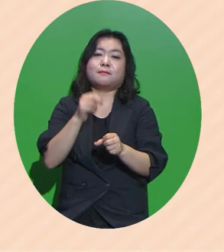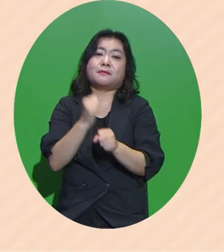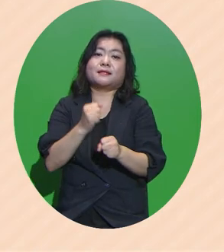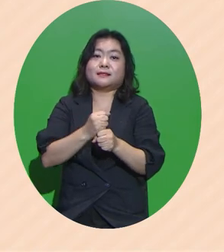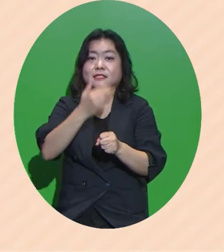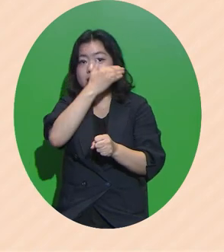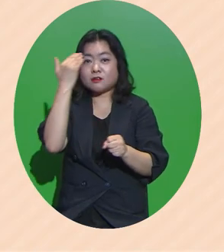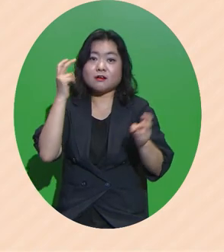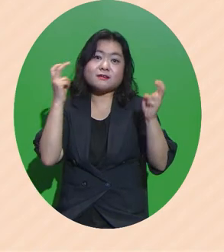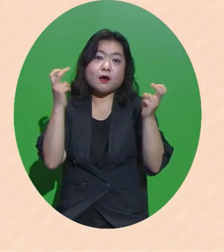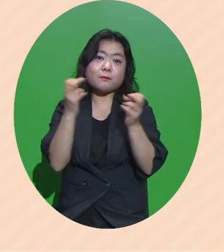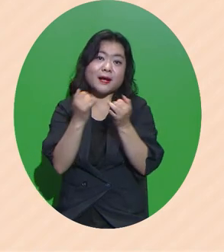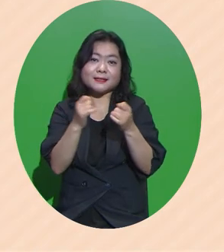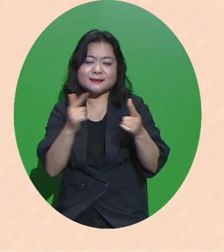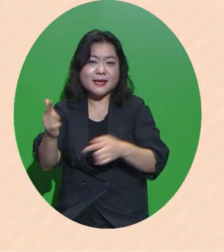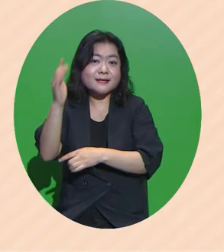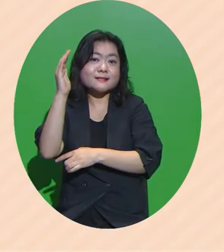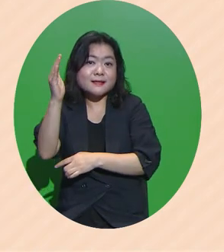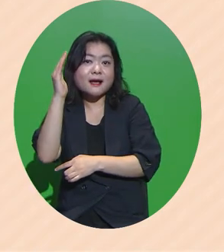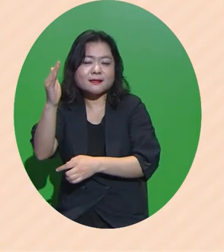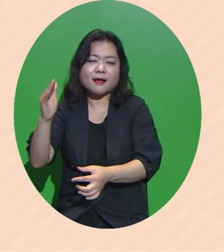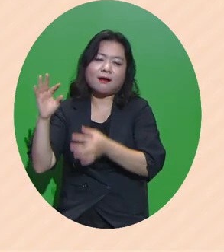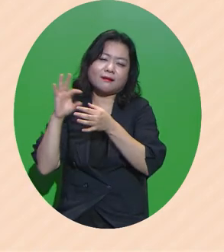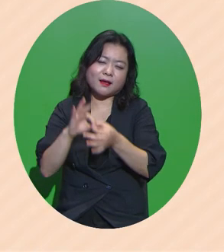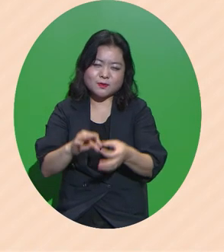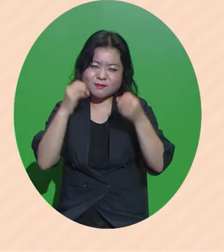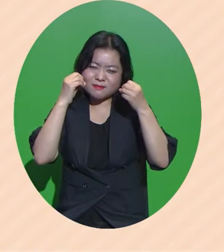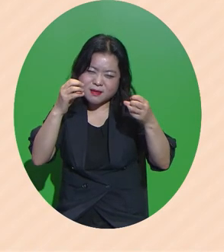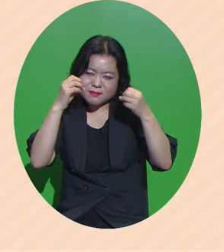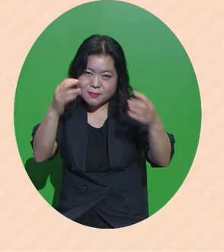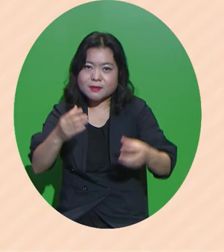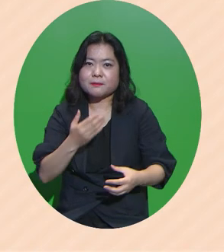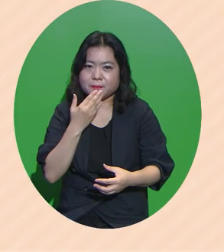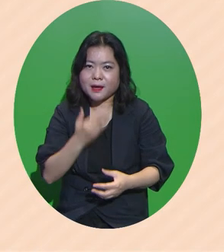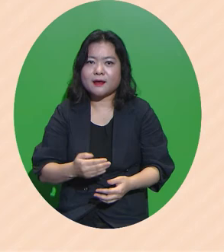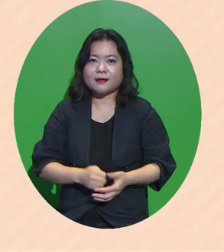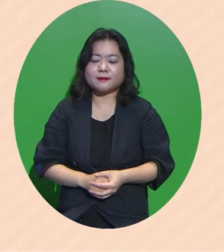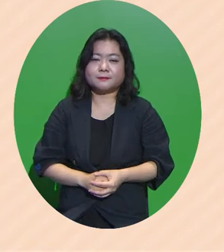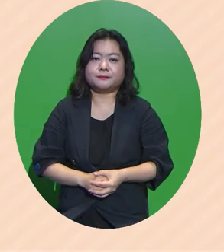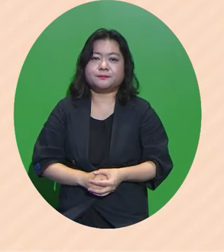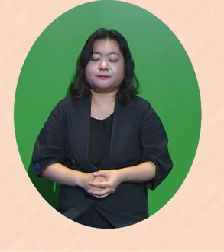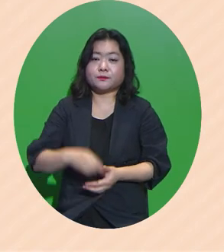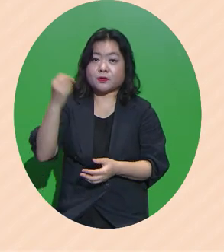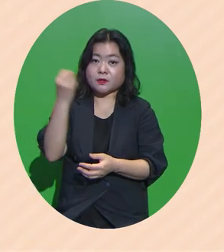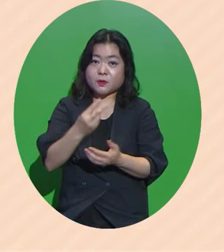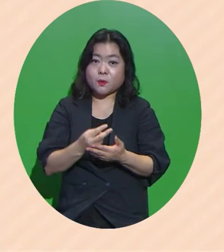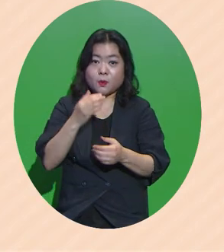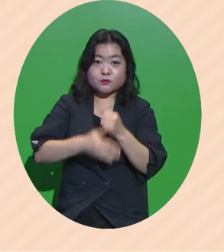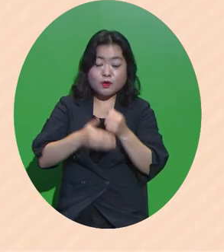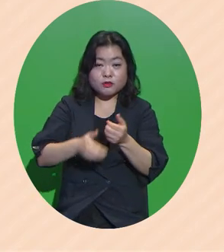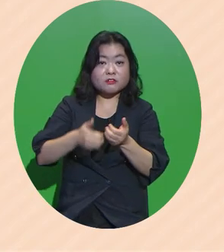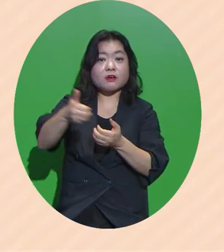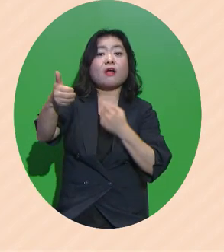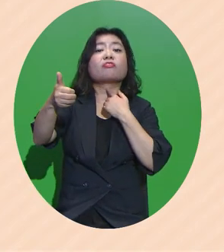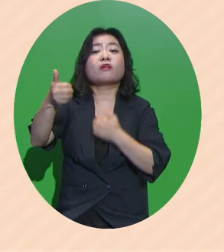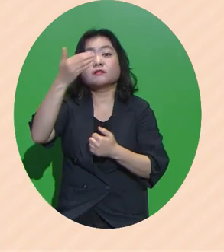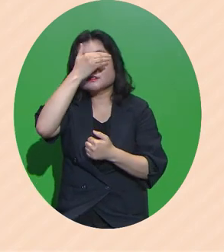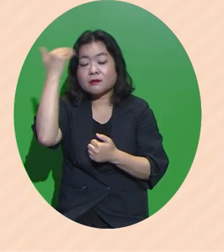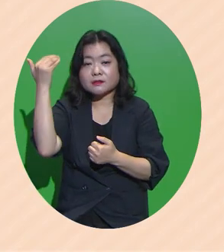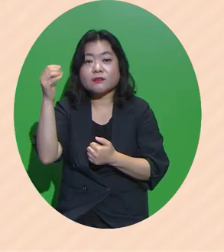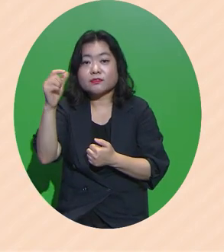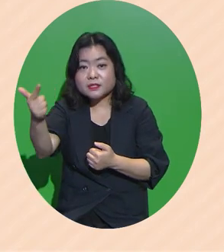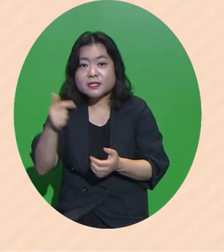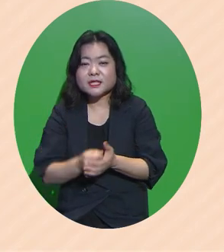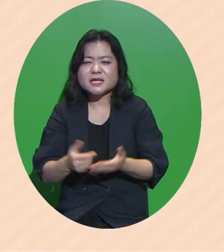기업가들의 이야기가 끊임없이 이어질 것입니다 그리고 대구를 떠났던 청년들이